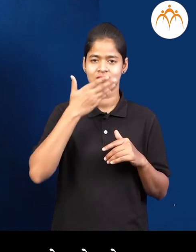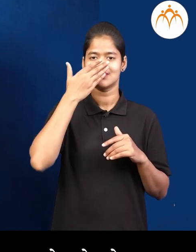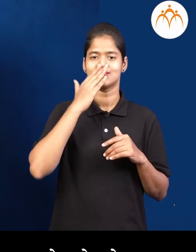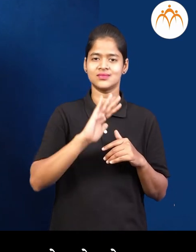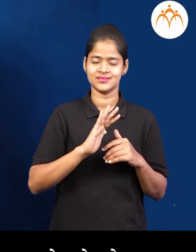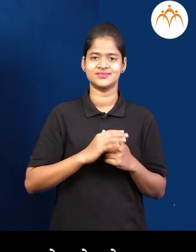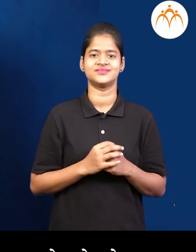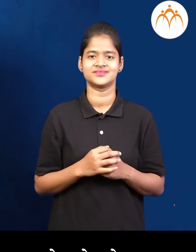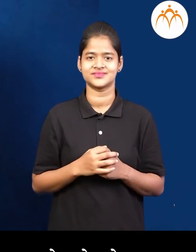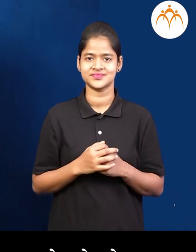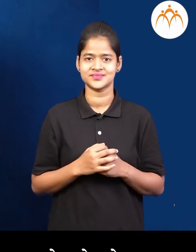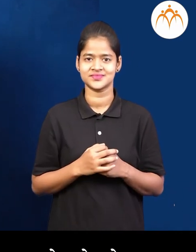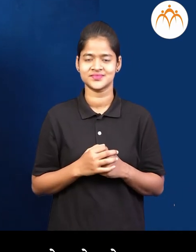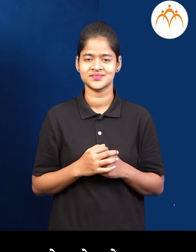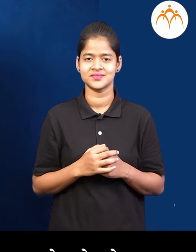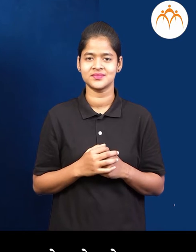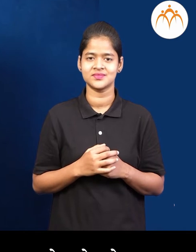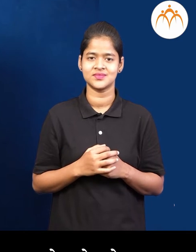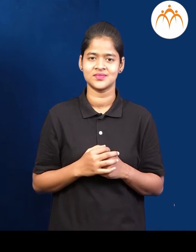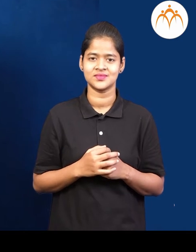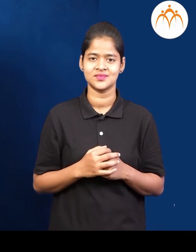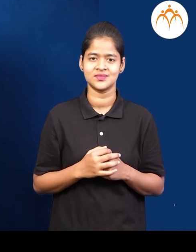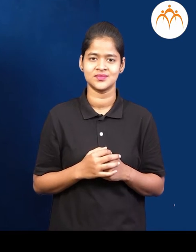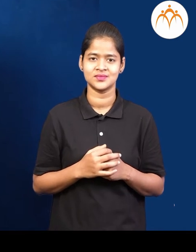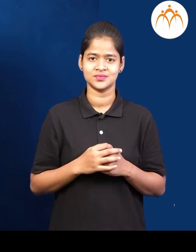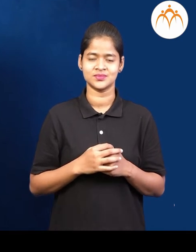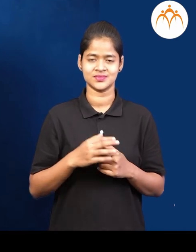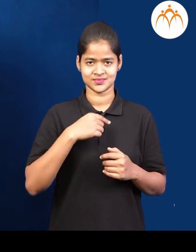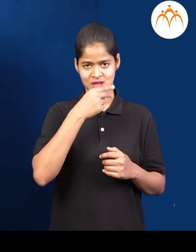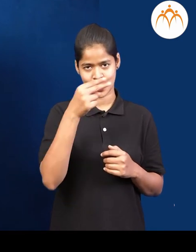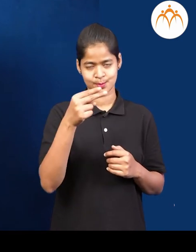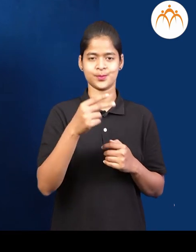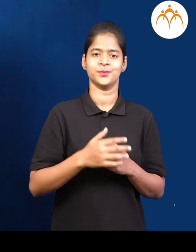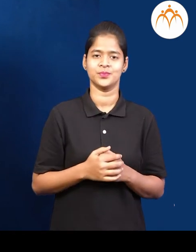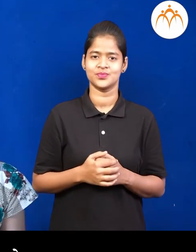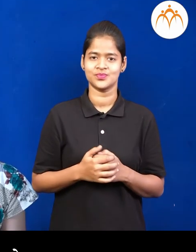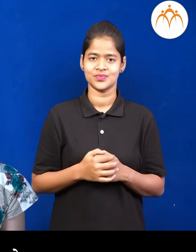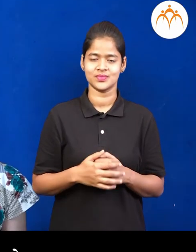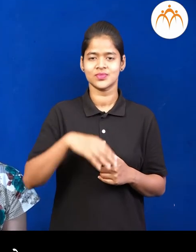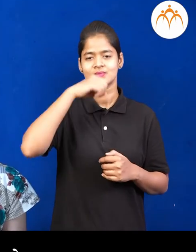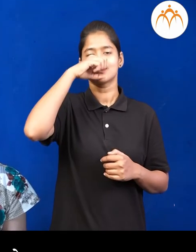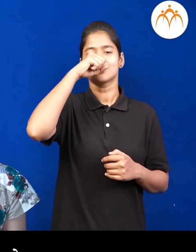आणि नाकावाटे हवा बाहेर सोड़तो याला मन्तात उच्छ वास।